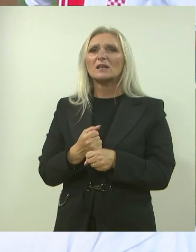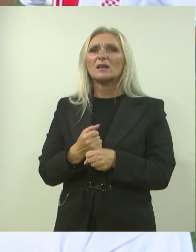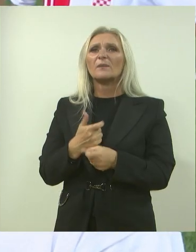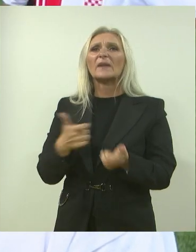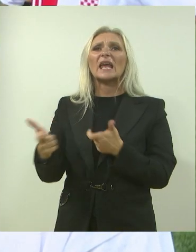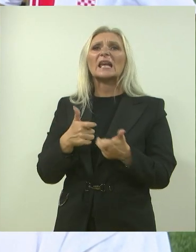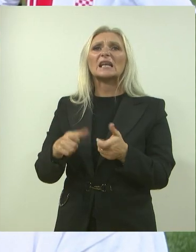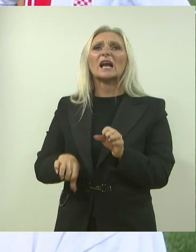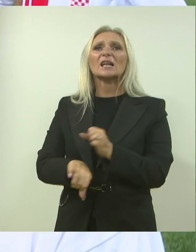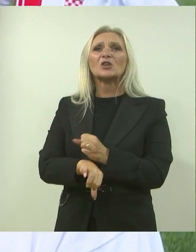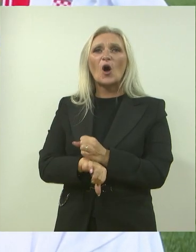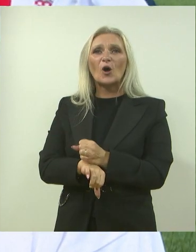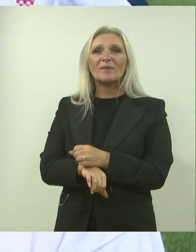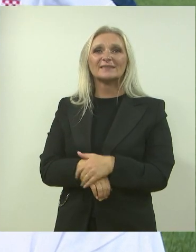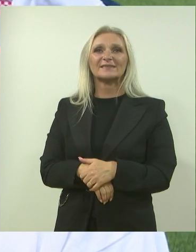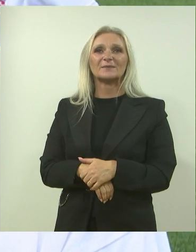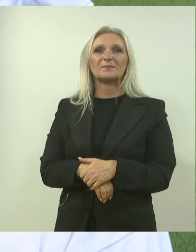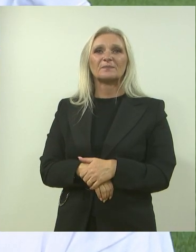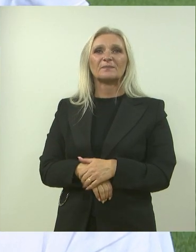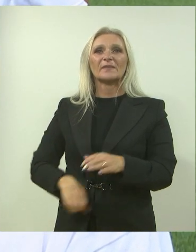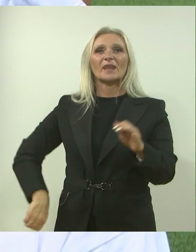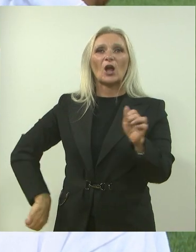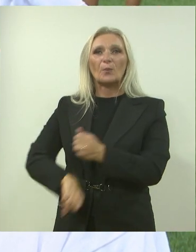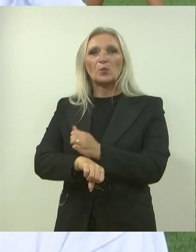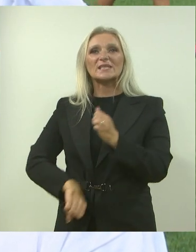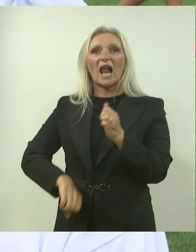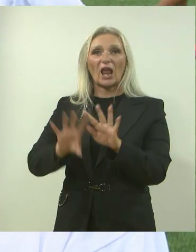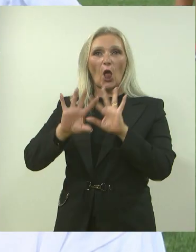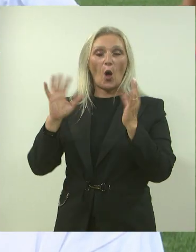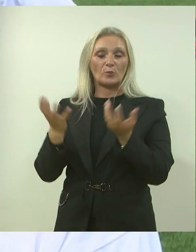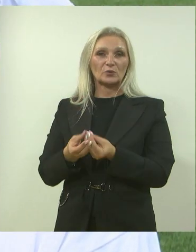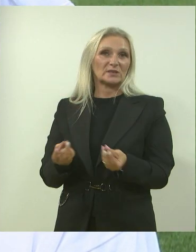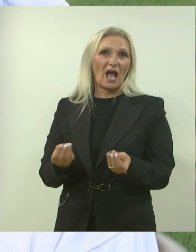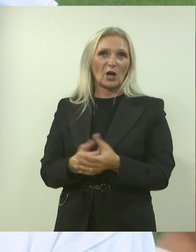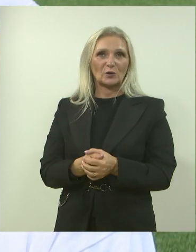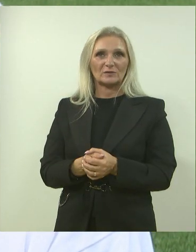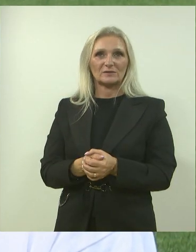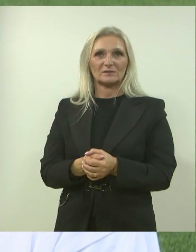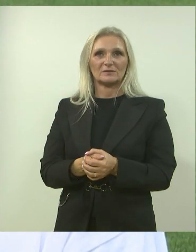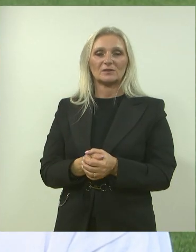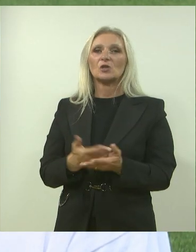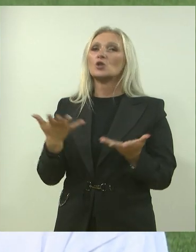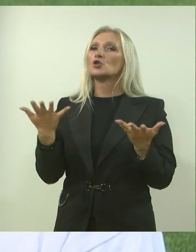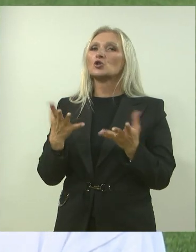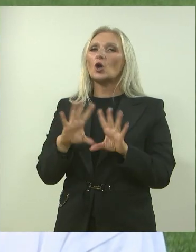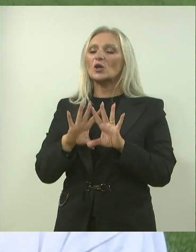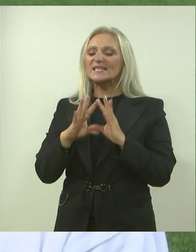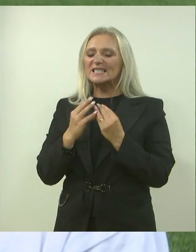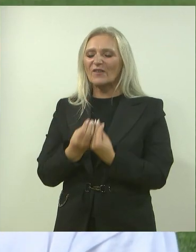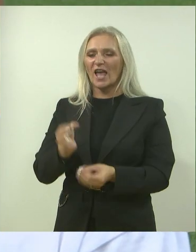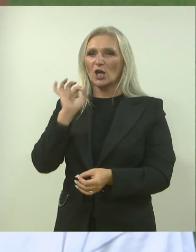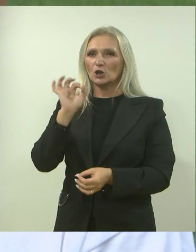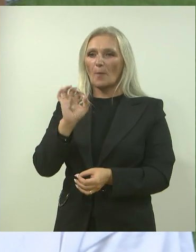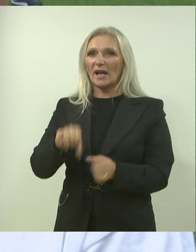igrali smo se malo nogomet, napucali smo lopte i tako. Kaj sve dobar nogometaš treba znat